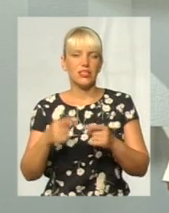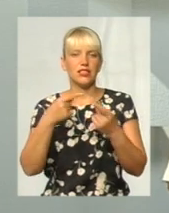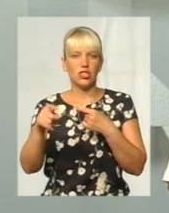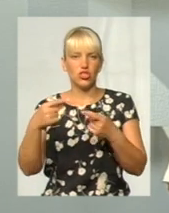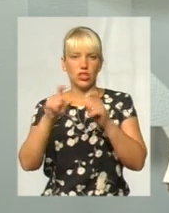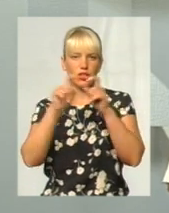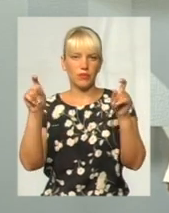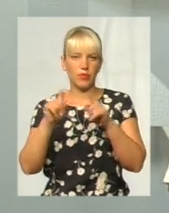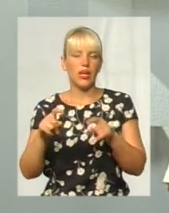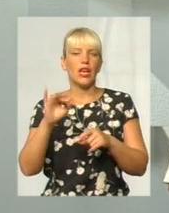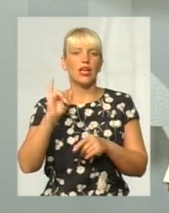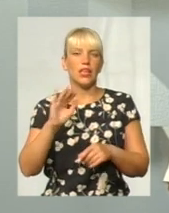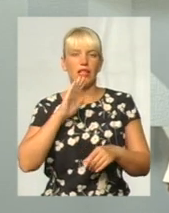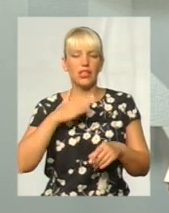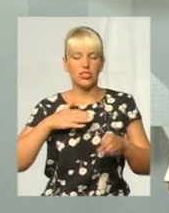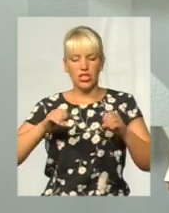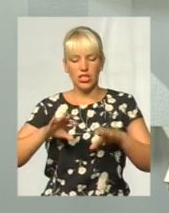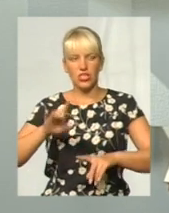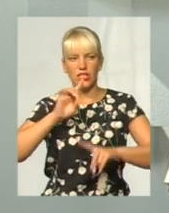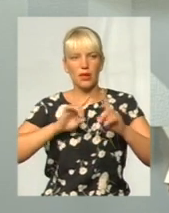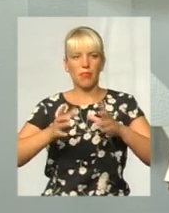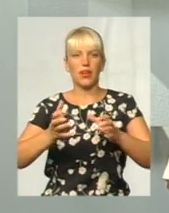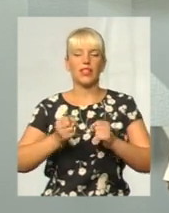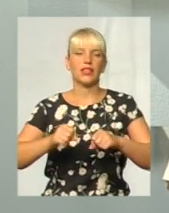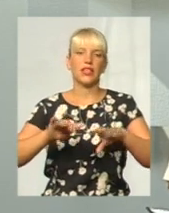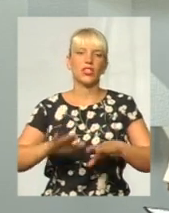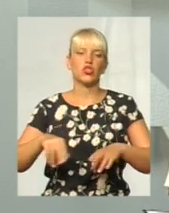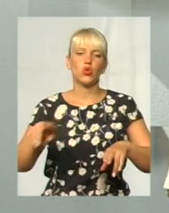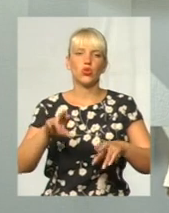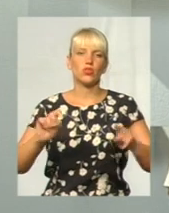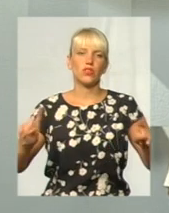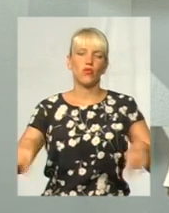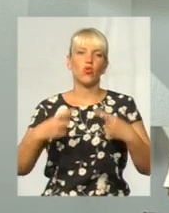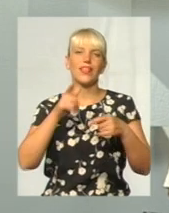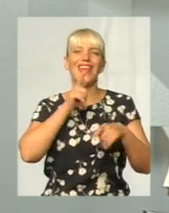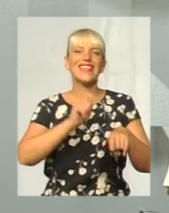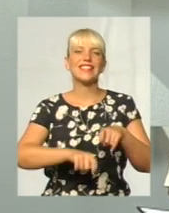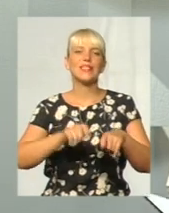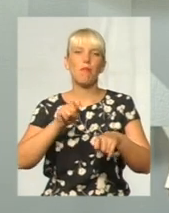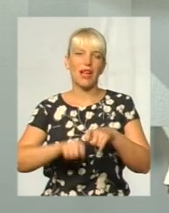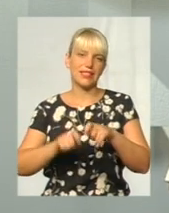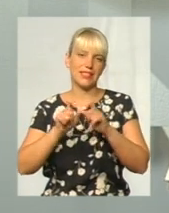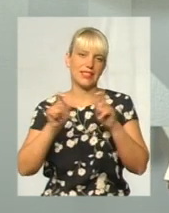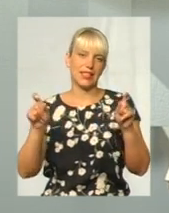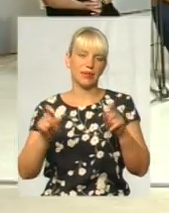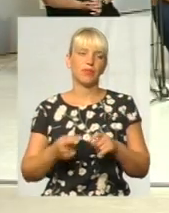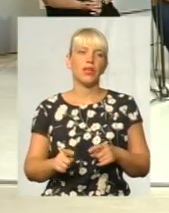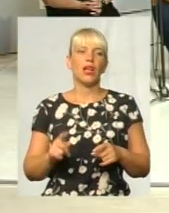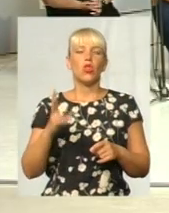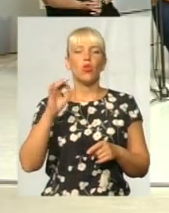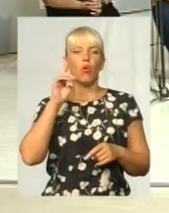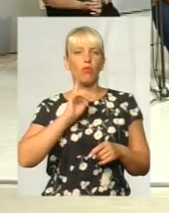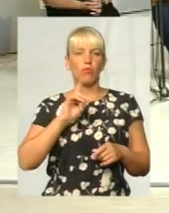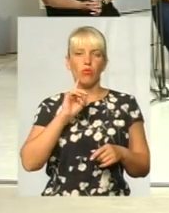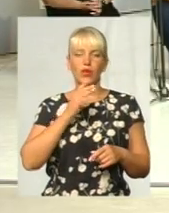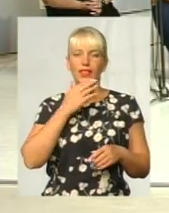рішенням сесії прийнято рішення щодо створення інспекцій, будівельної інспекції, але поки що